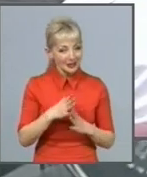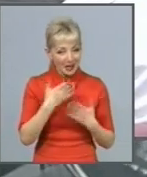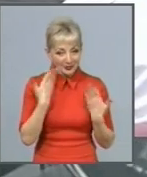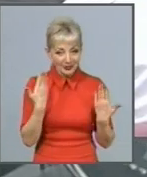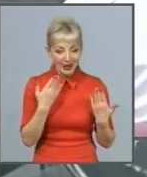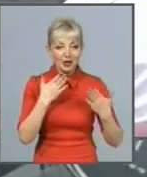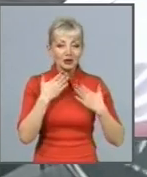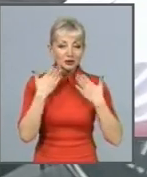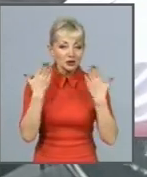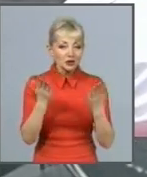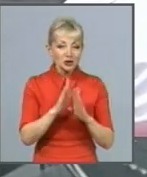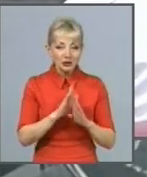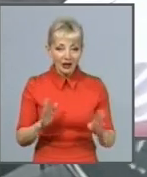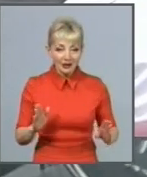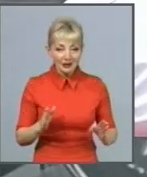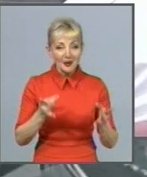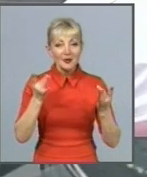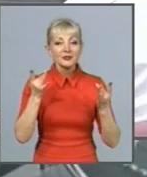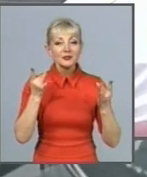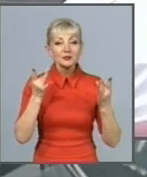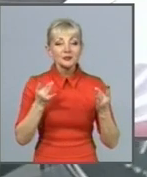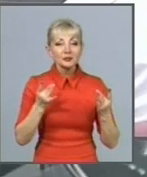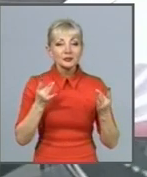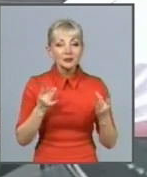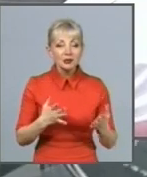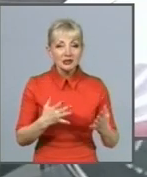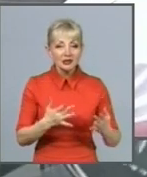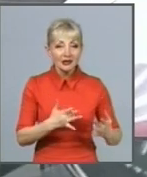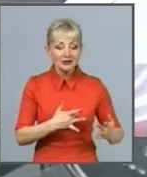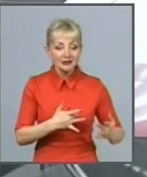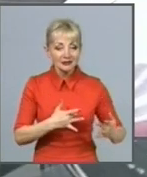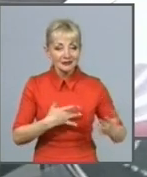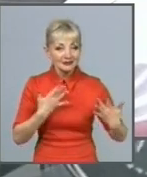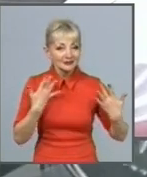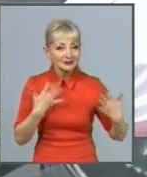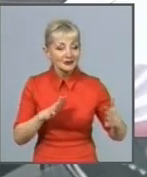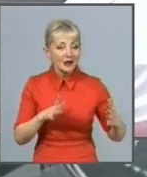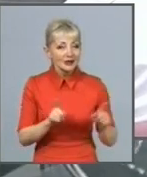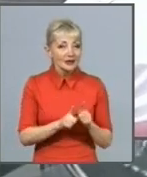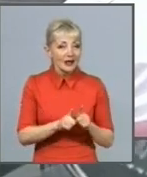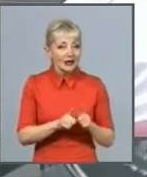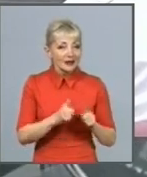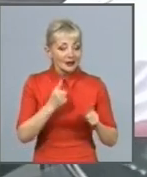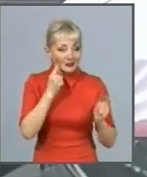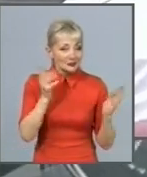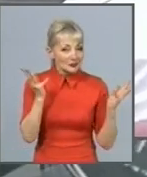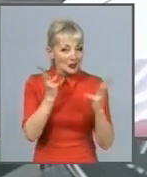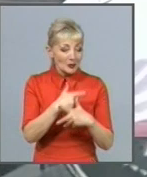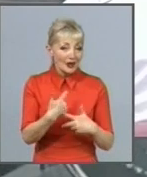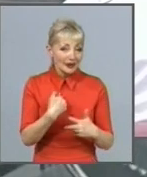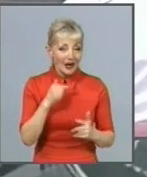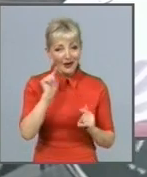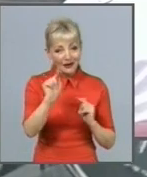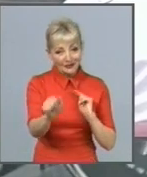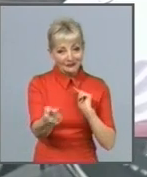пролетіла істра. Я йому подобається, він мені. І, не